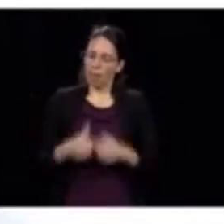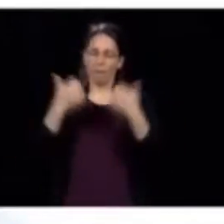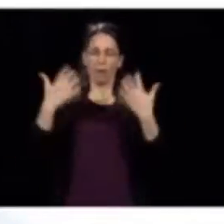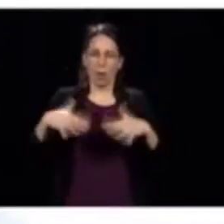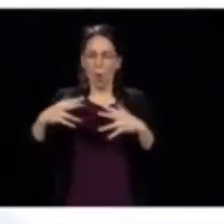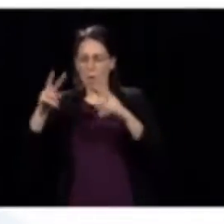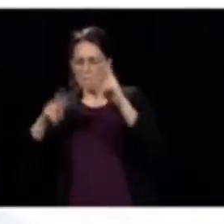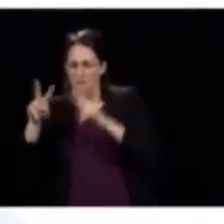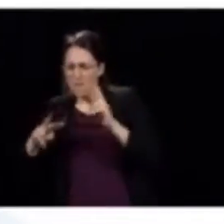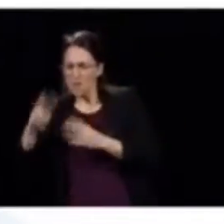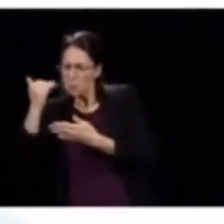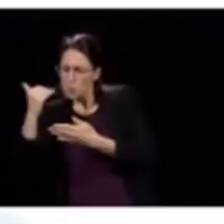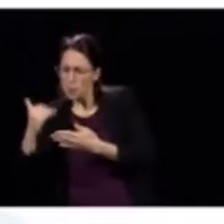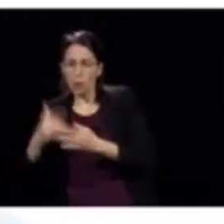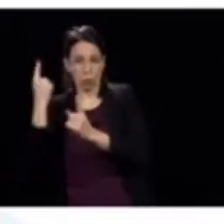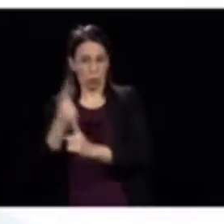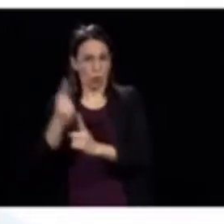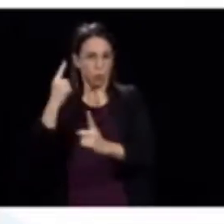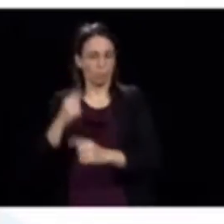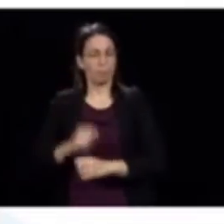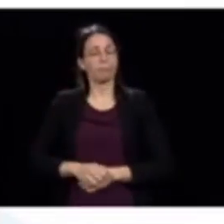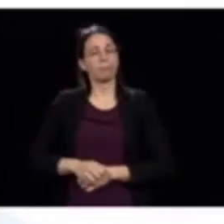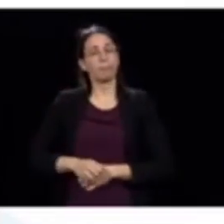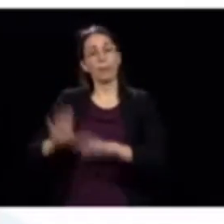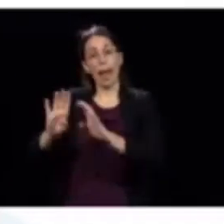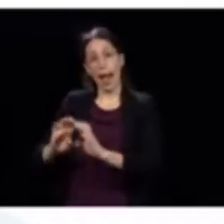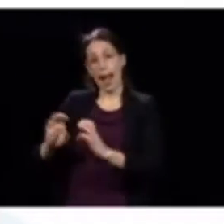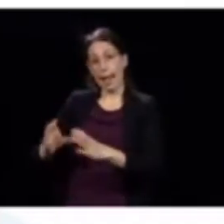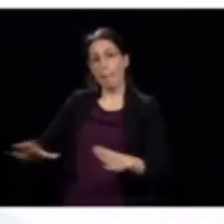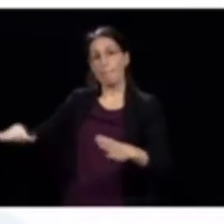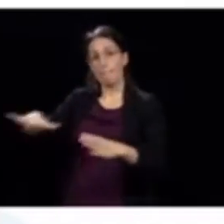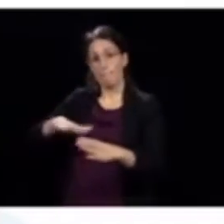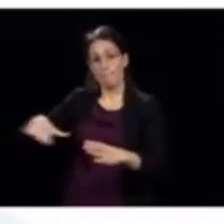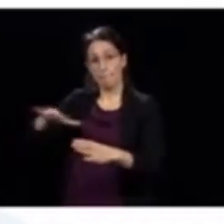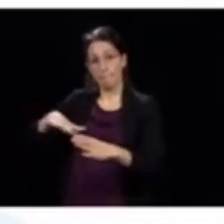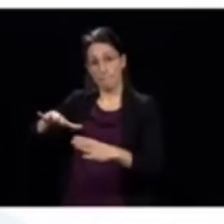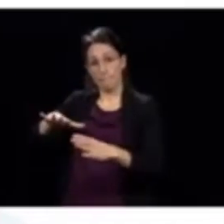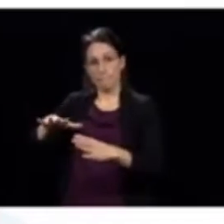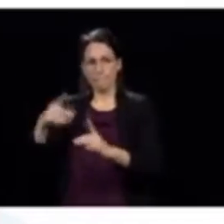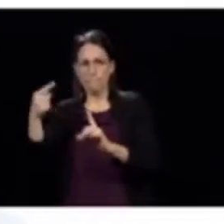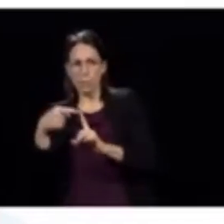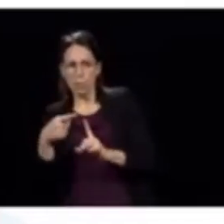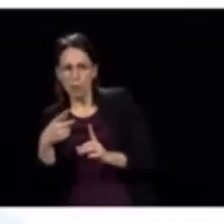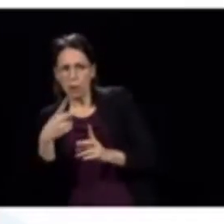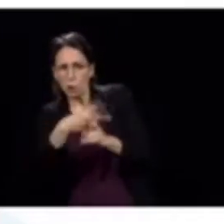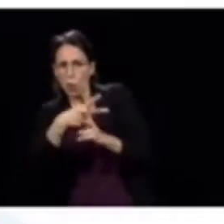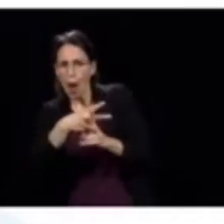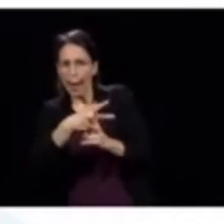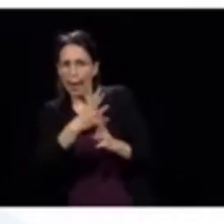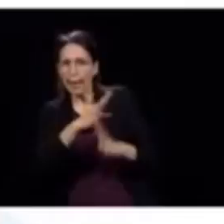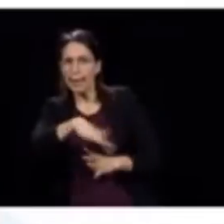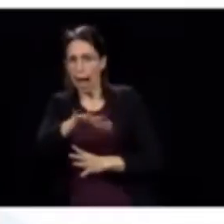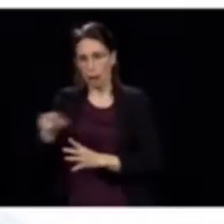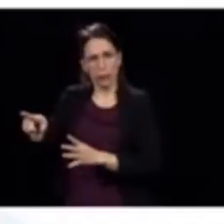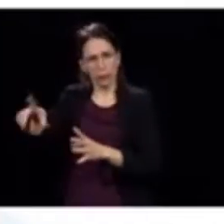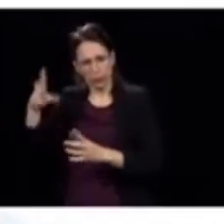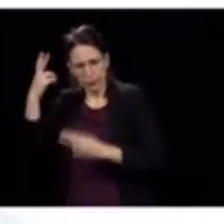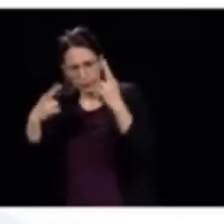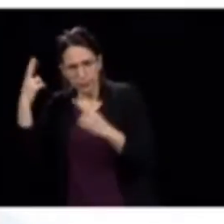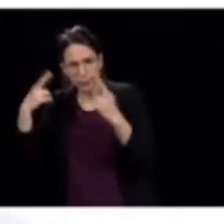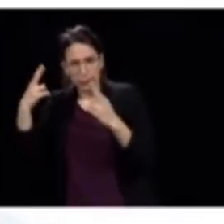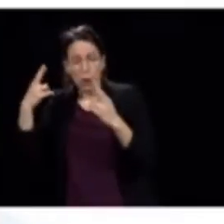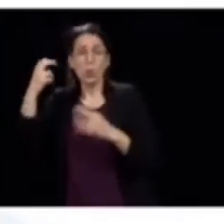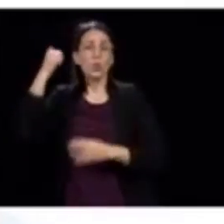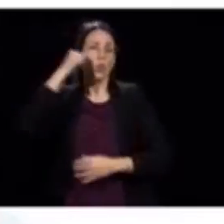un défi, mais je pense que les équipes cliniques essaient de faire le mieux possible. Et effectivement, c'est un